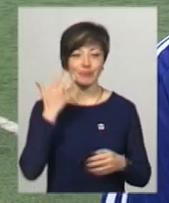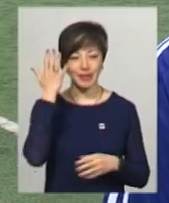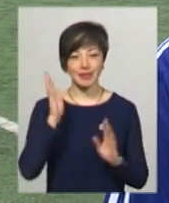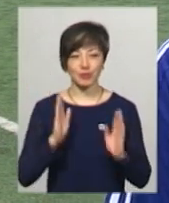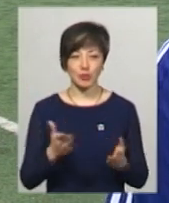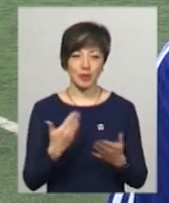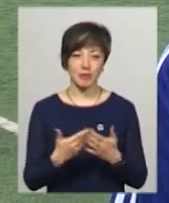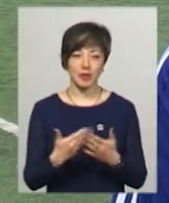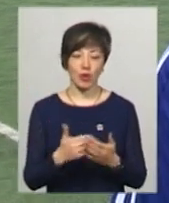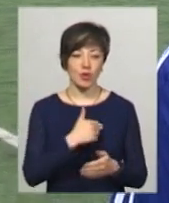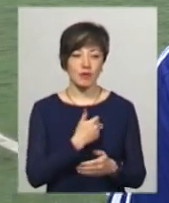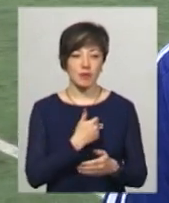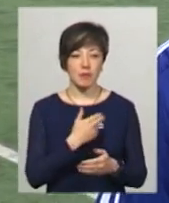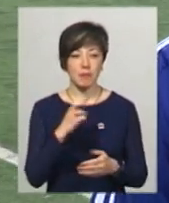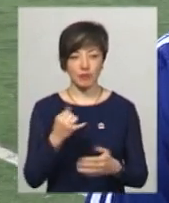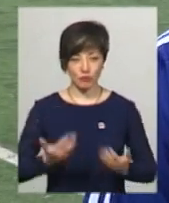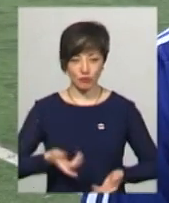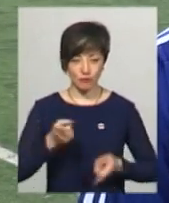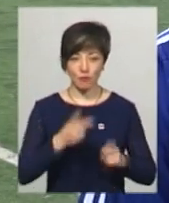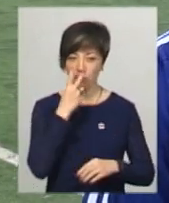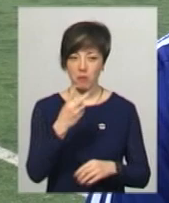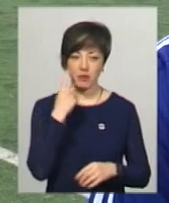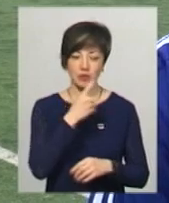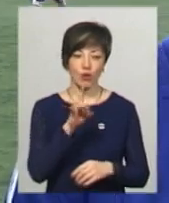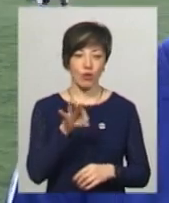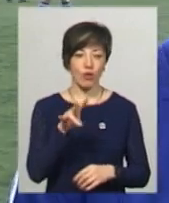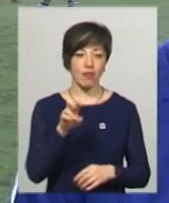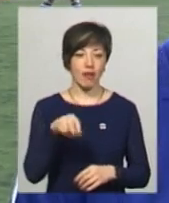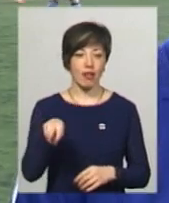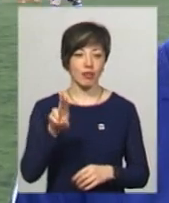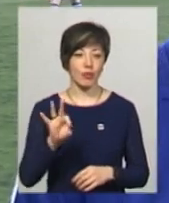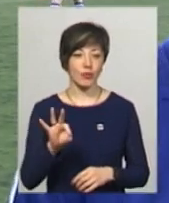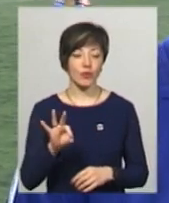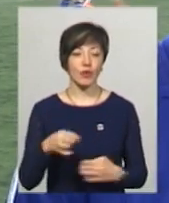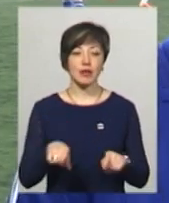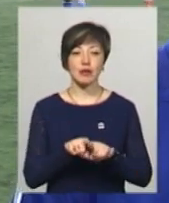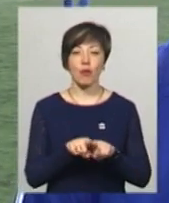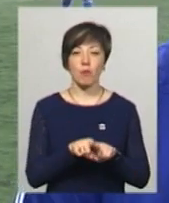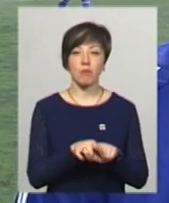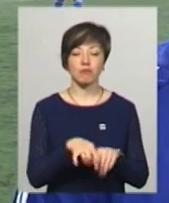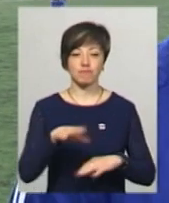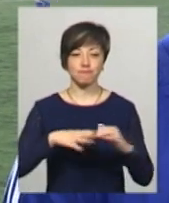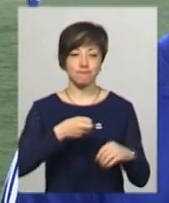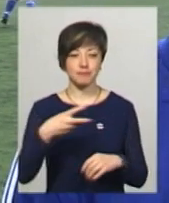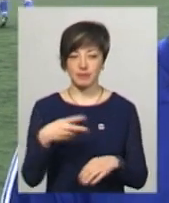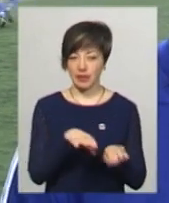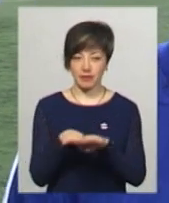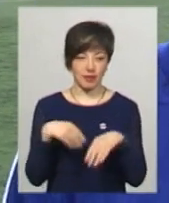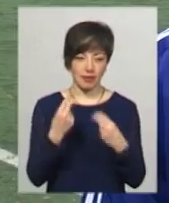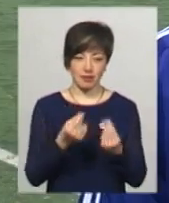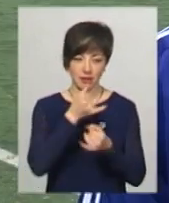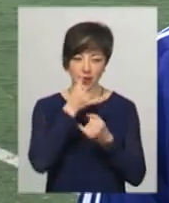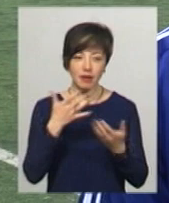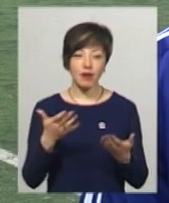буду. Наприклад, хотів би хоча б вживу побачити Роналду. На такому професійному рівні я не граю, тому що я,